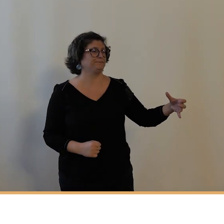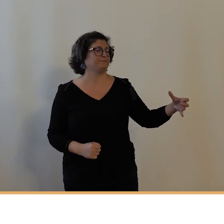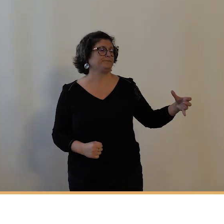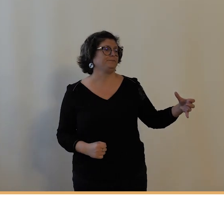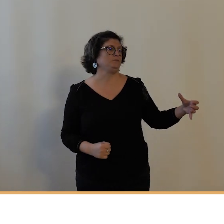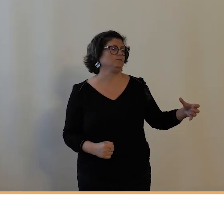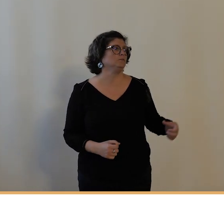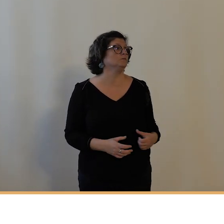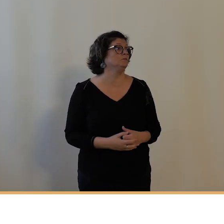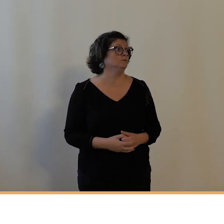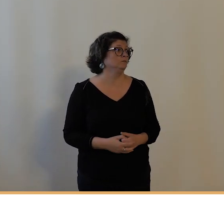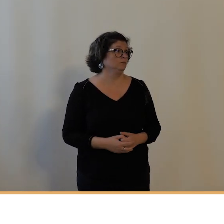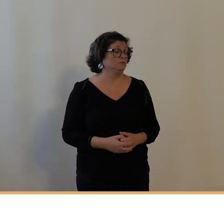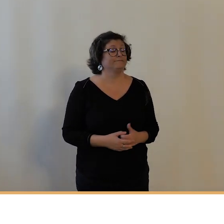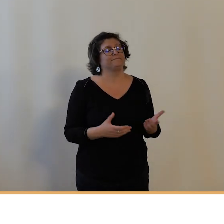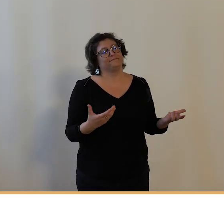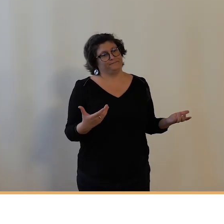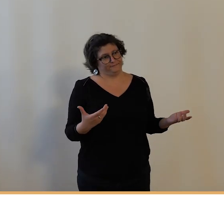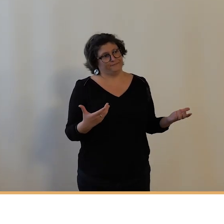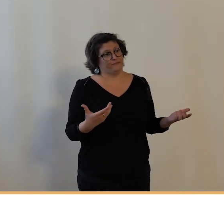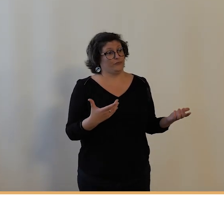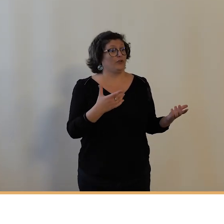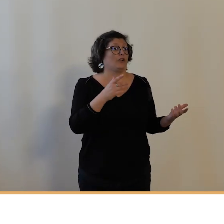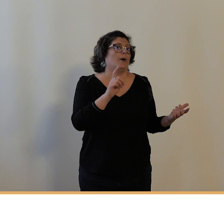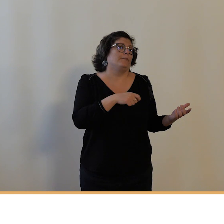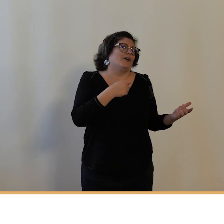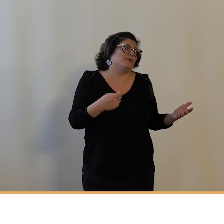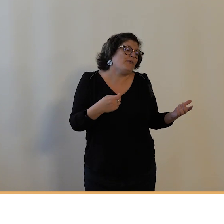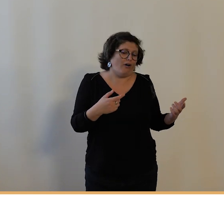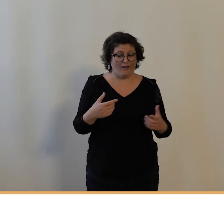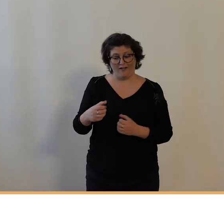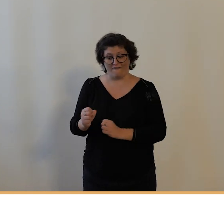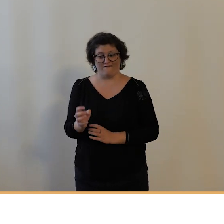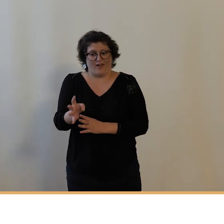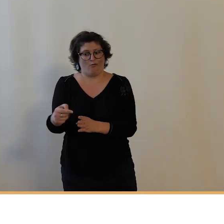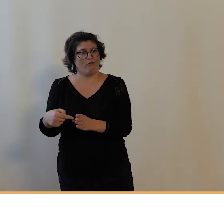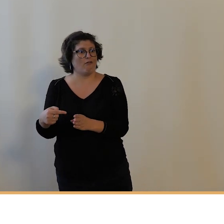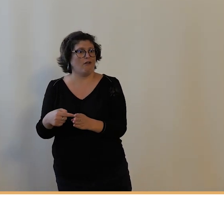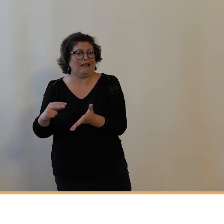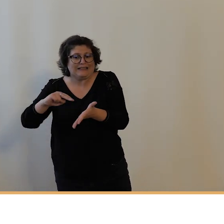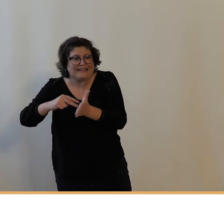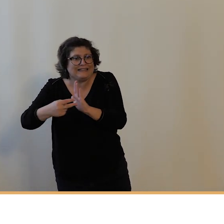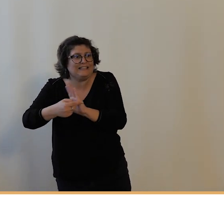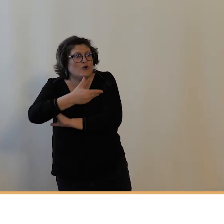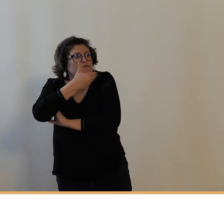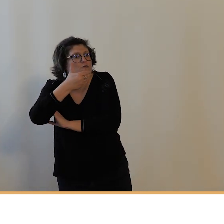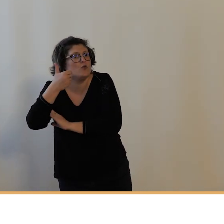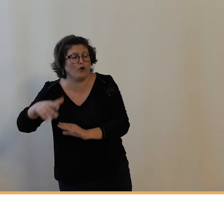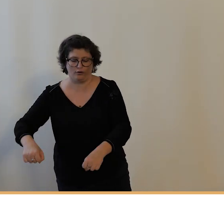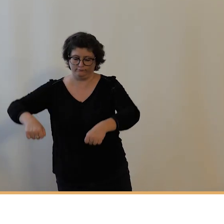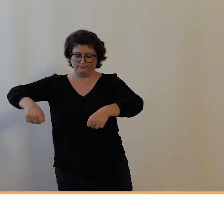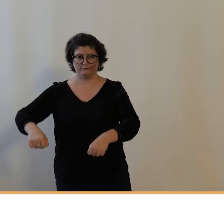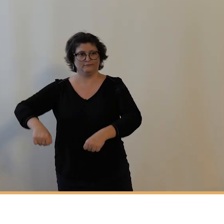Et cela se fait aussi grâce à l'évolution technique parce que les bicyclettes deviennent plus pratiques, plus